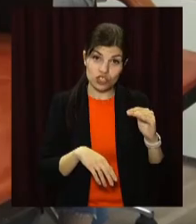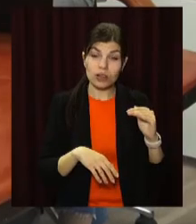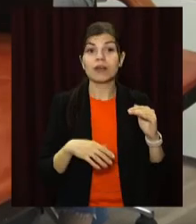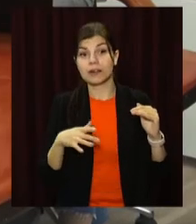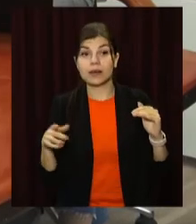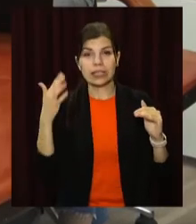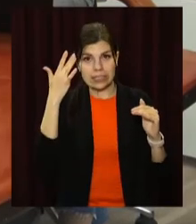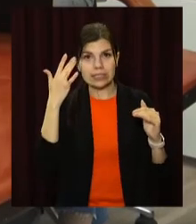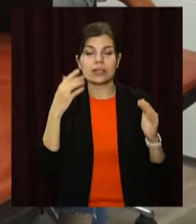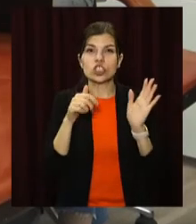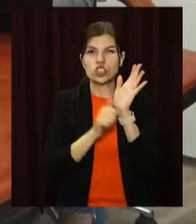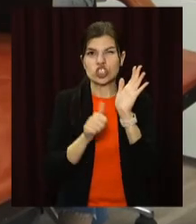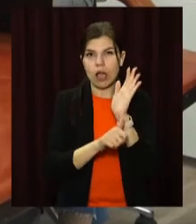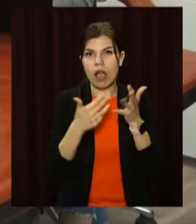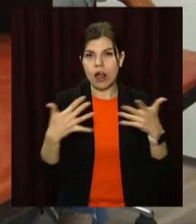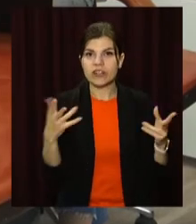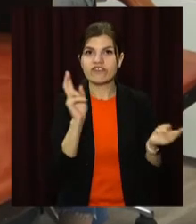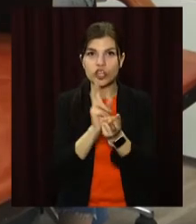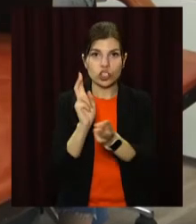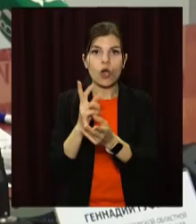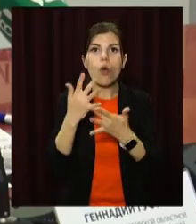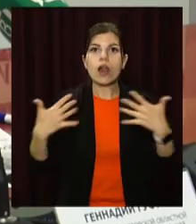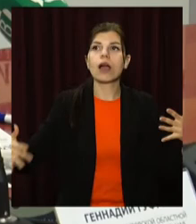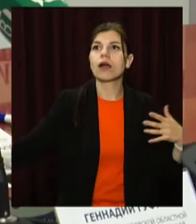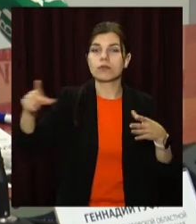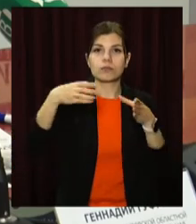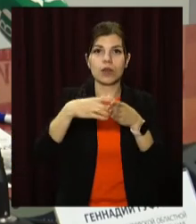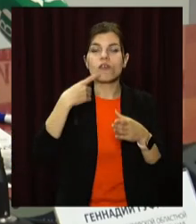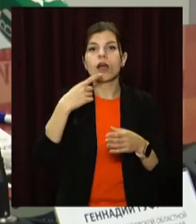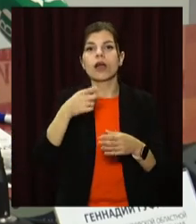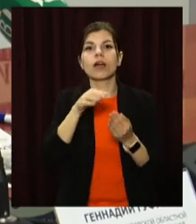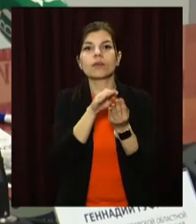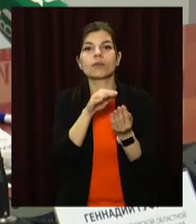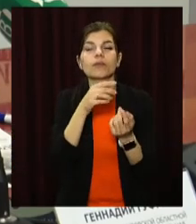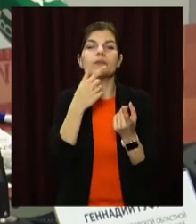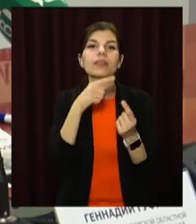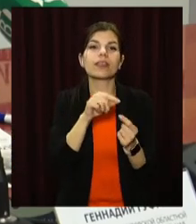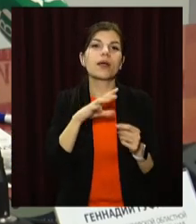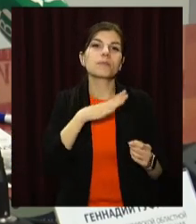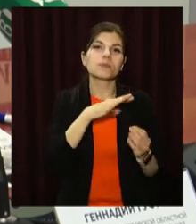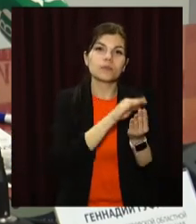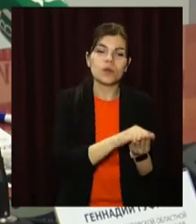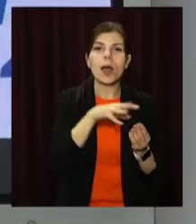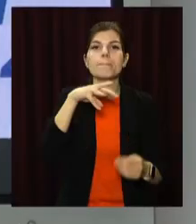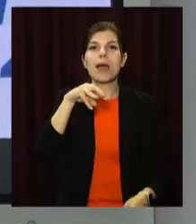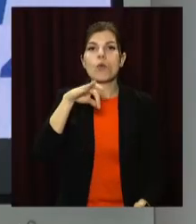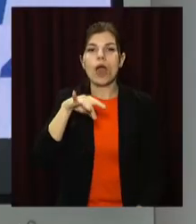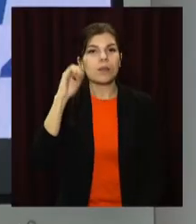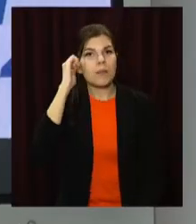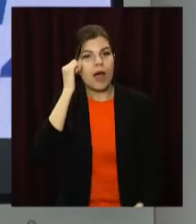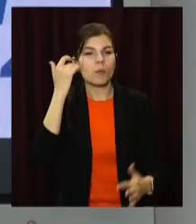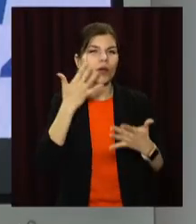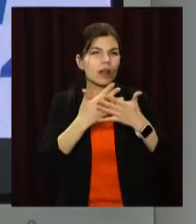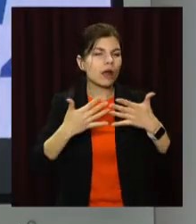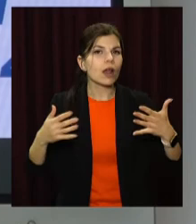провести понад 60 заходів у різних районах. Прибиратимуть братські могили, місця масового поховання та меморіальні комплекси. Усе